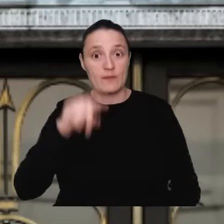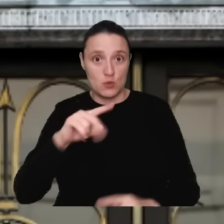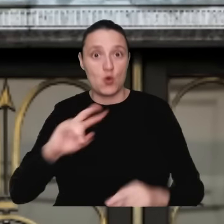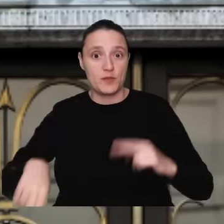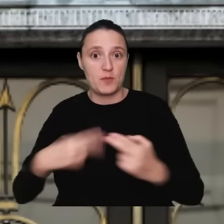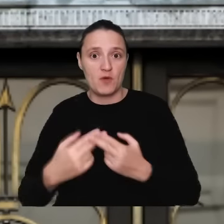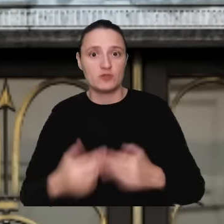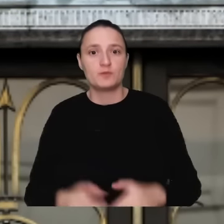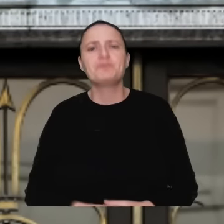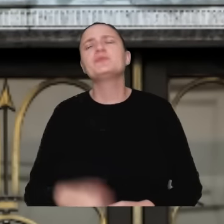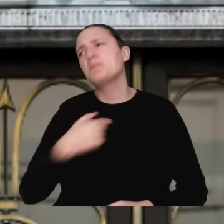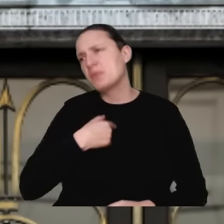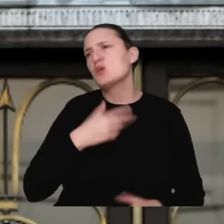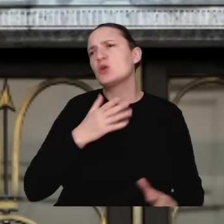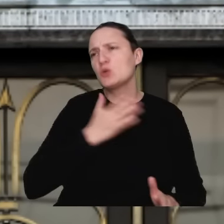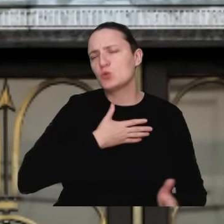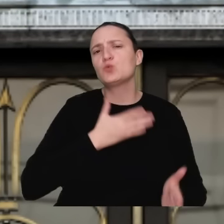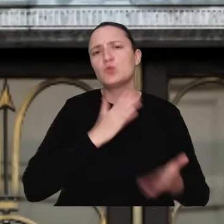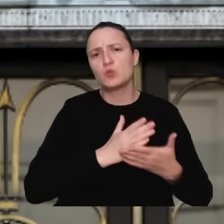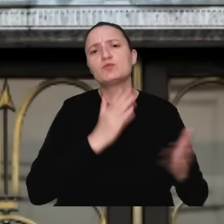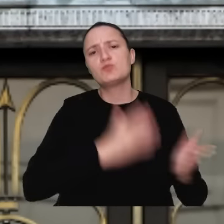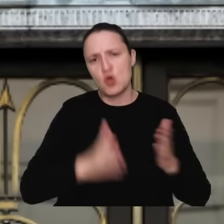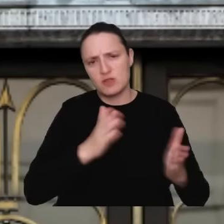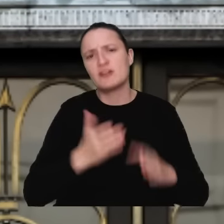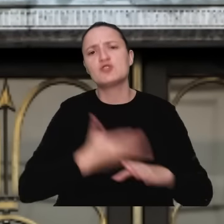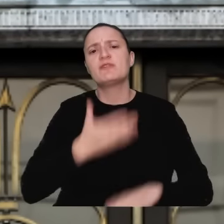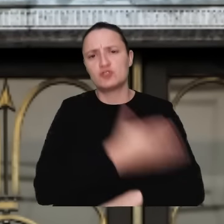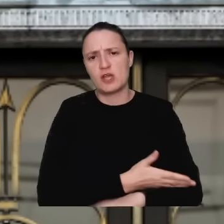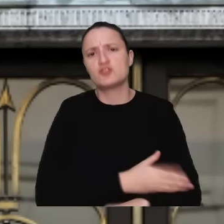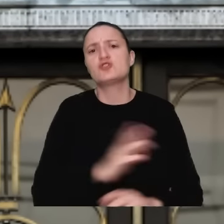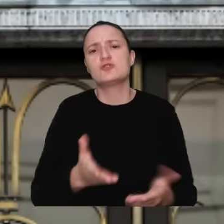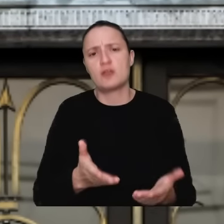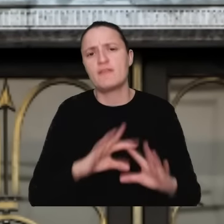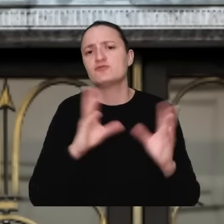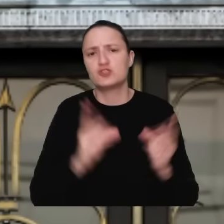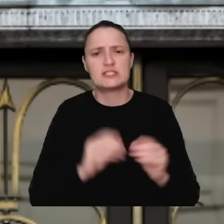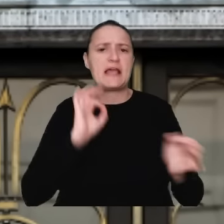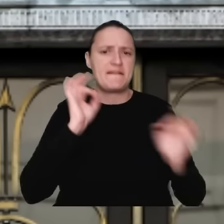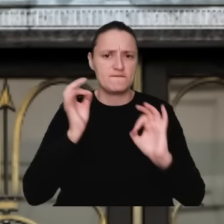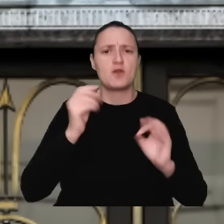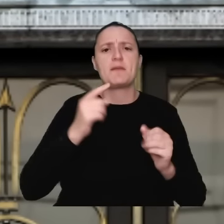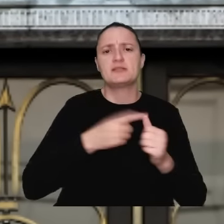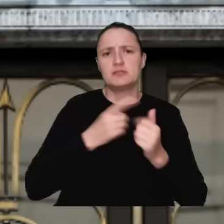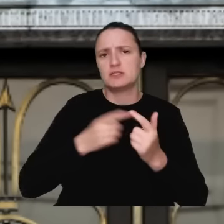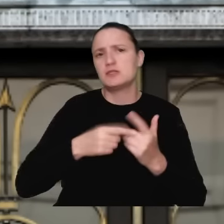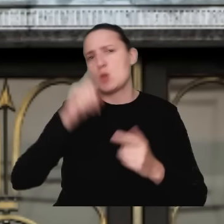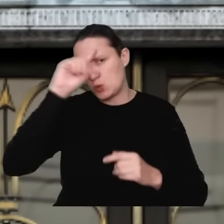Przymierzaliśmy się już do powołania tego zespołu wcześniej. Te wszystkie informacje, które docierają do nas w opinii publicznej